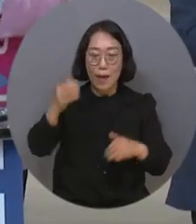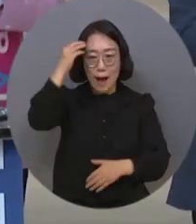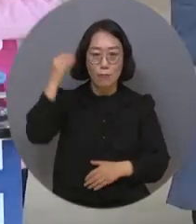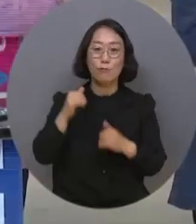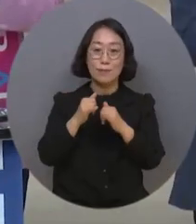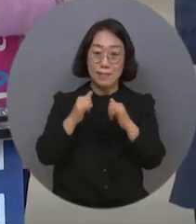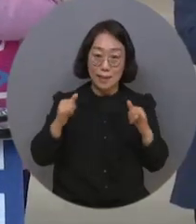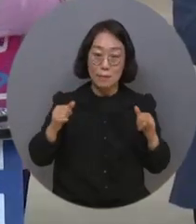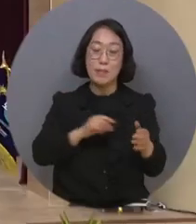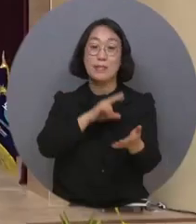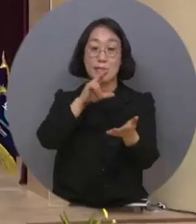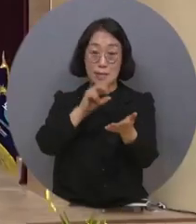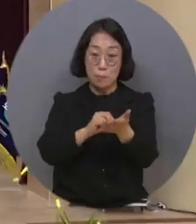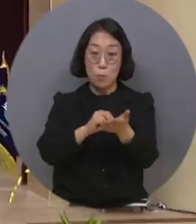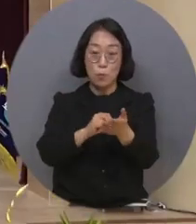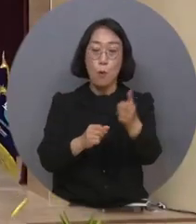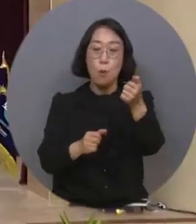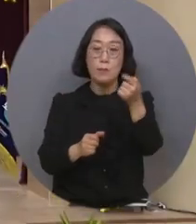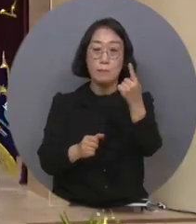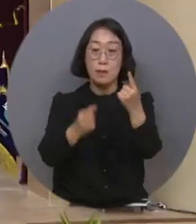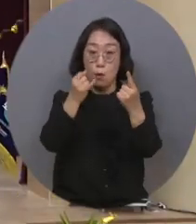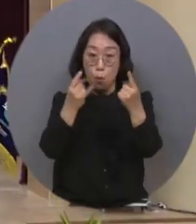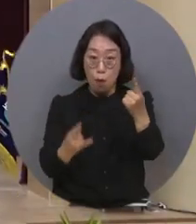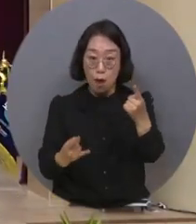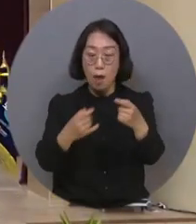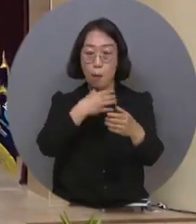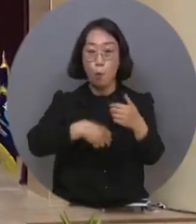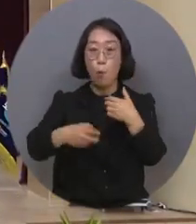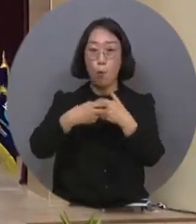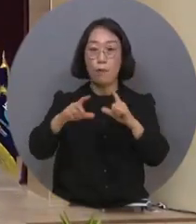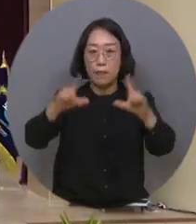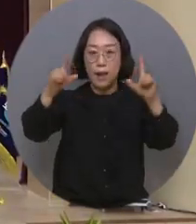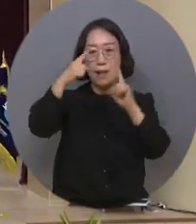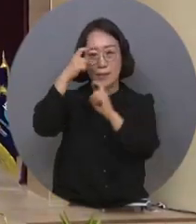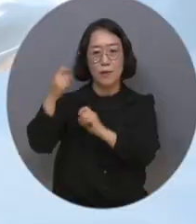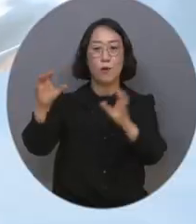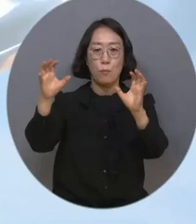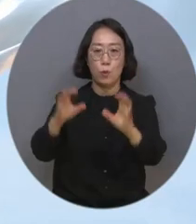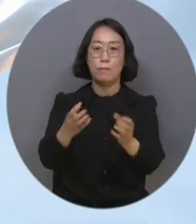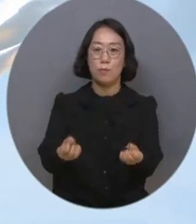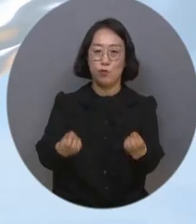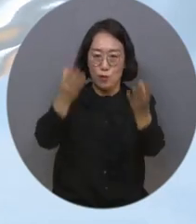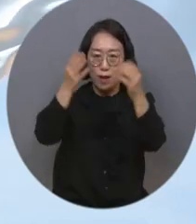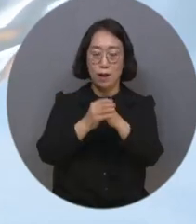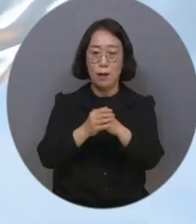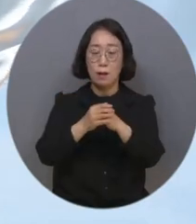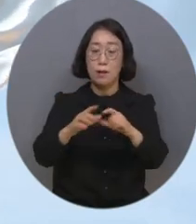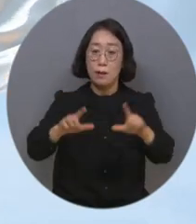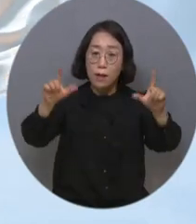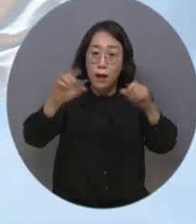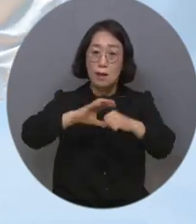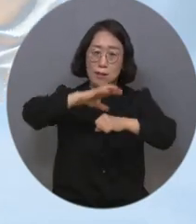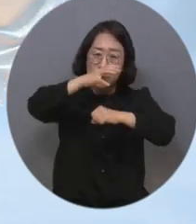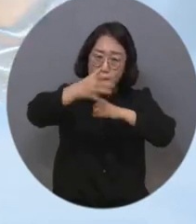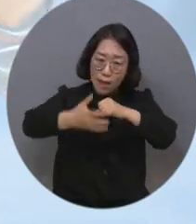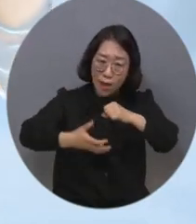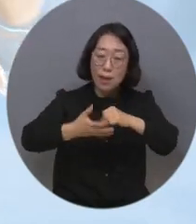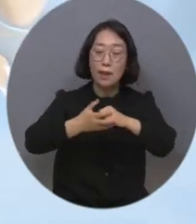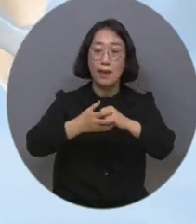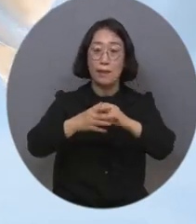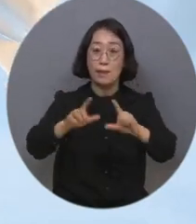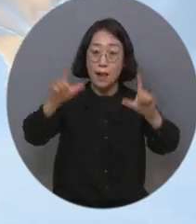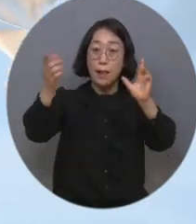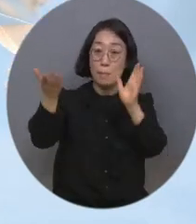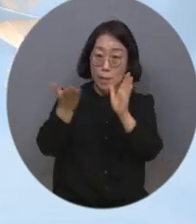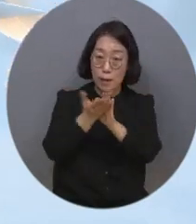슬로건으로 제51회 복원의 날 기념식을 개최했습니다. 복원의 날은 세계복원기구 창립기념일인